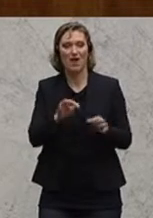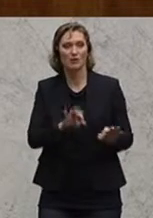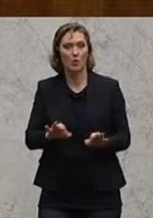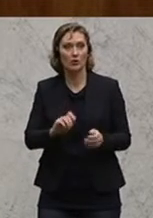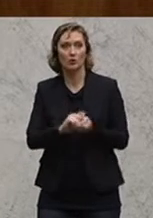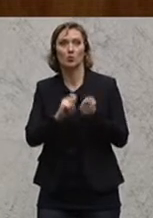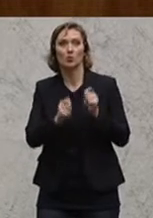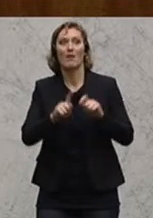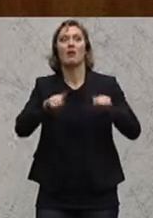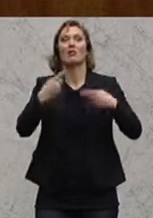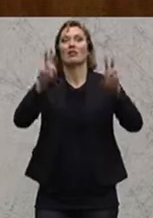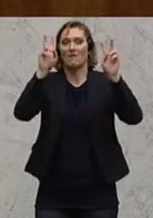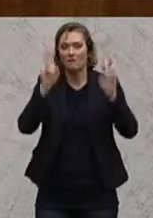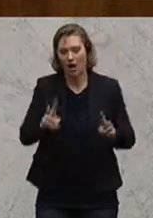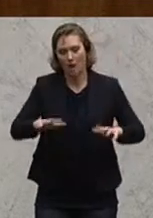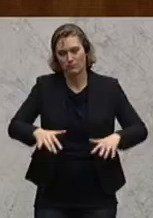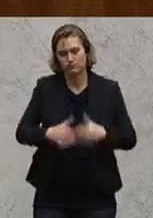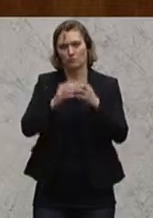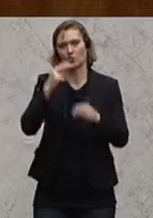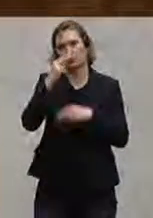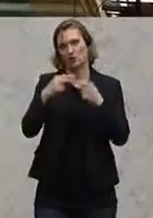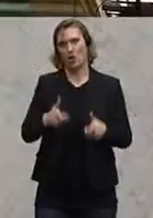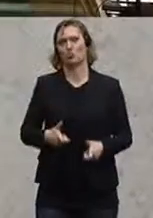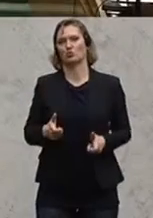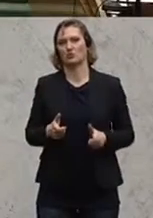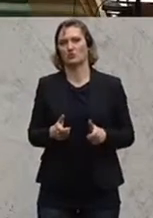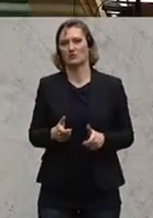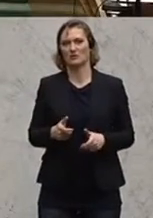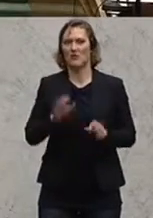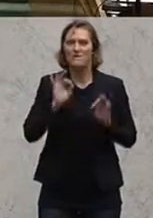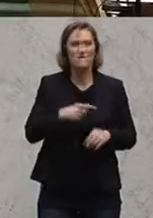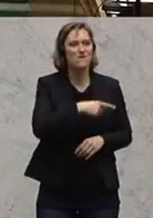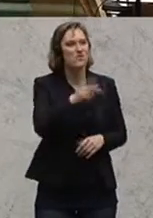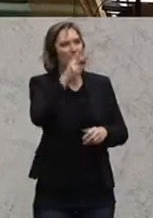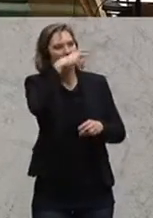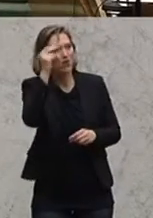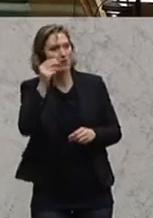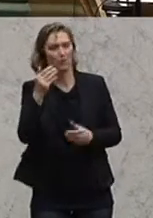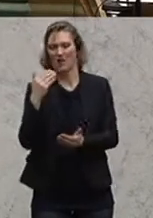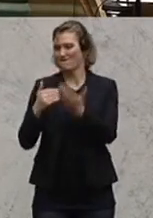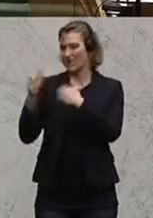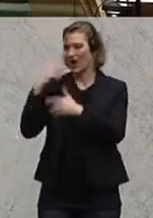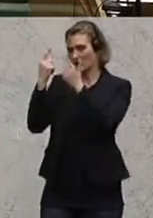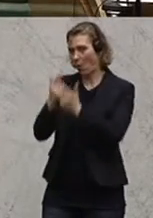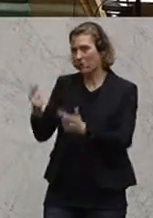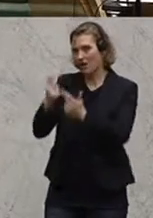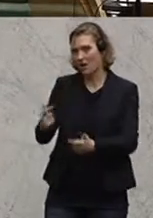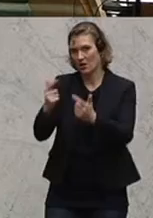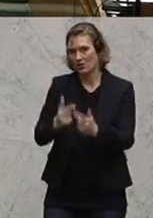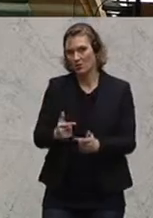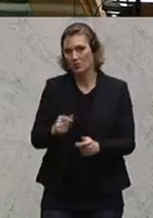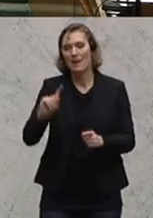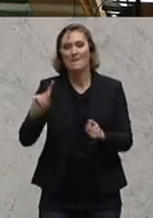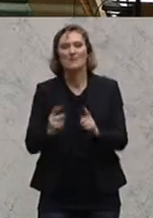haben. Im ureigensten Interesse auch der Bevölkerung, nämlich zu guter Letzt neben der Aufklärung der Vergangenheit, vor allem